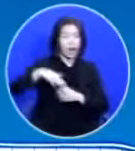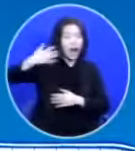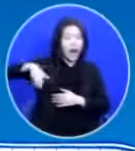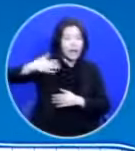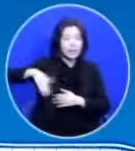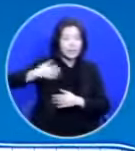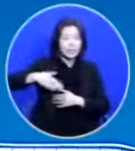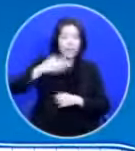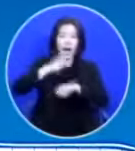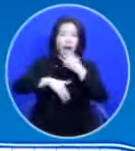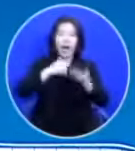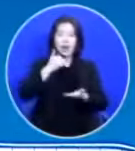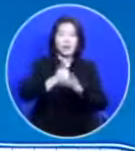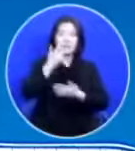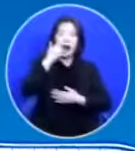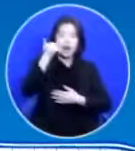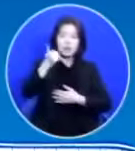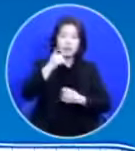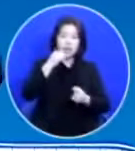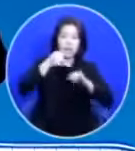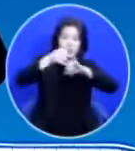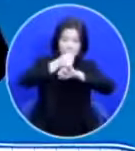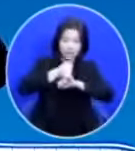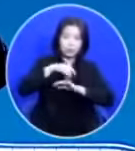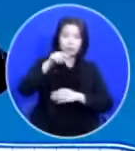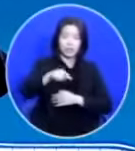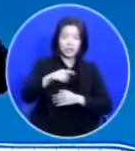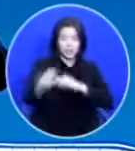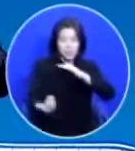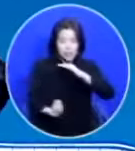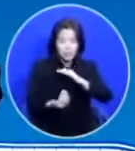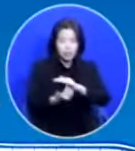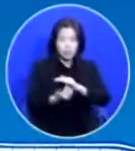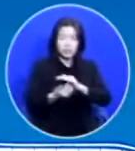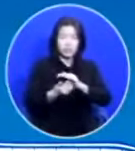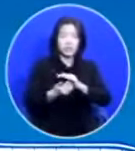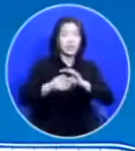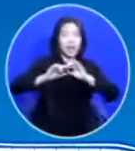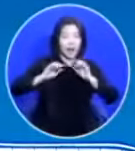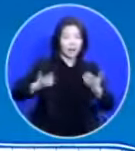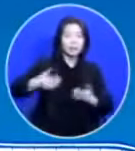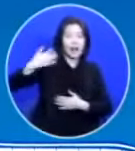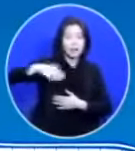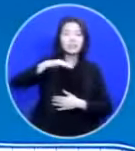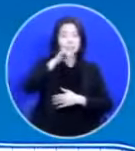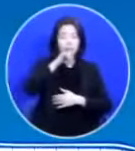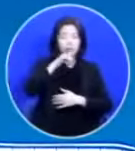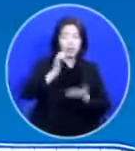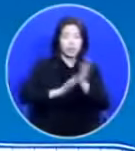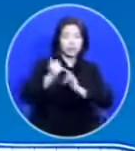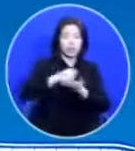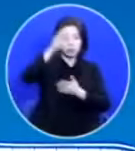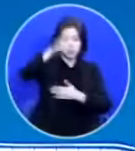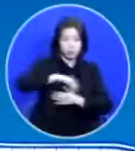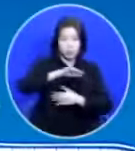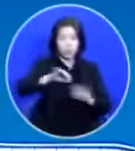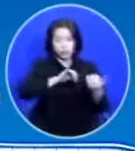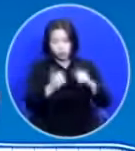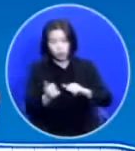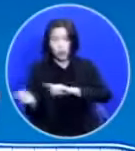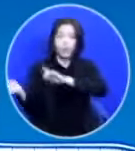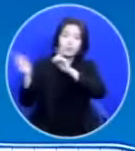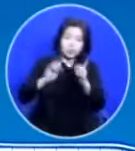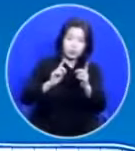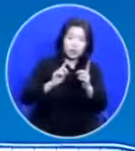하나님 아버지가 약속하신 게 이루어지지 않은 게 있다는 거예요 예수님의 십자가에 죽으시고 부활까지